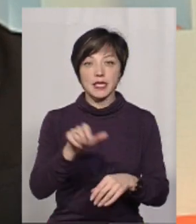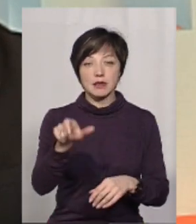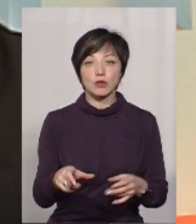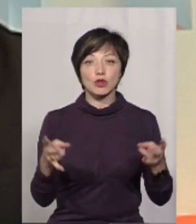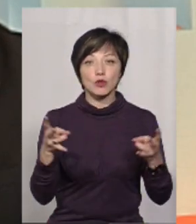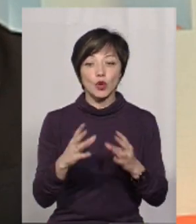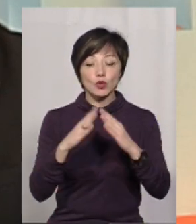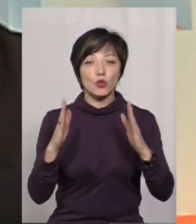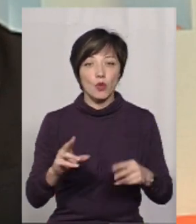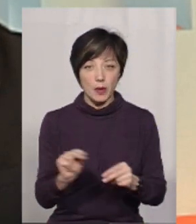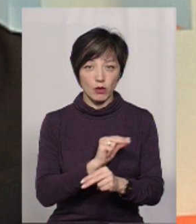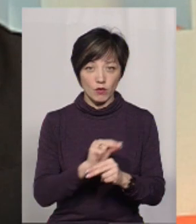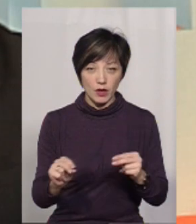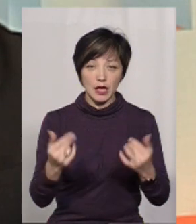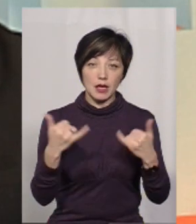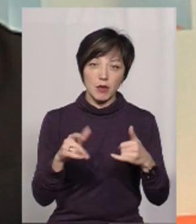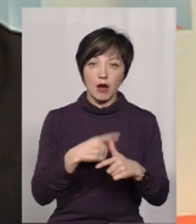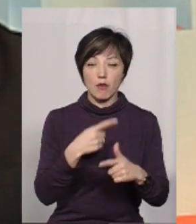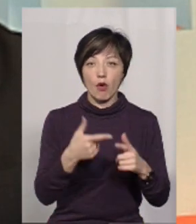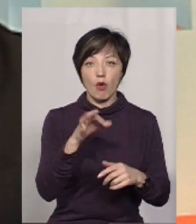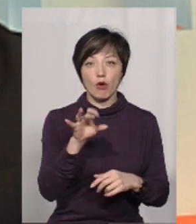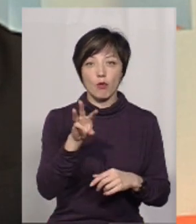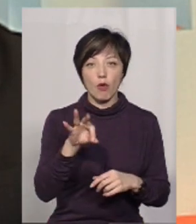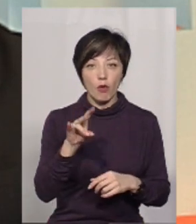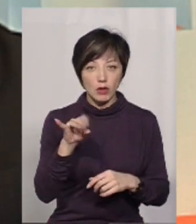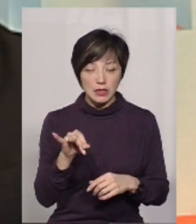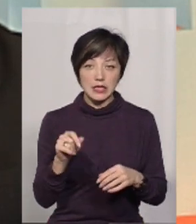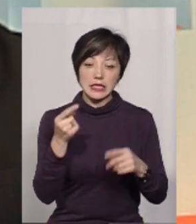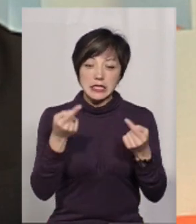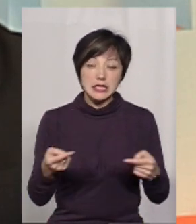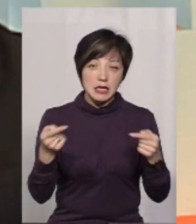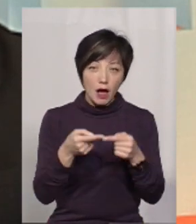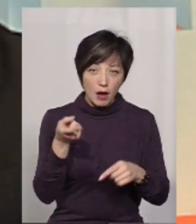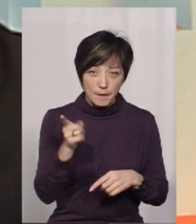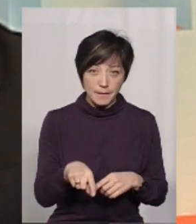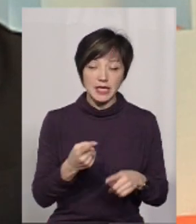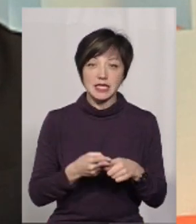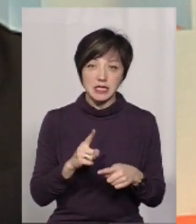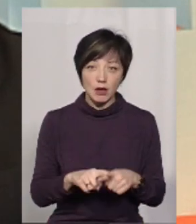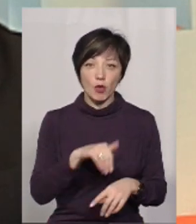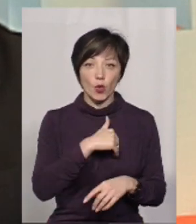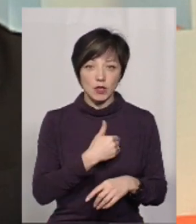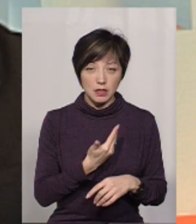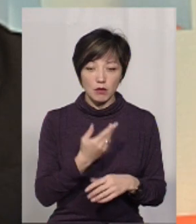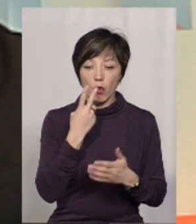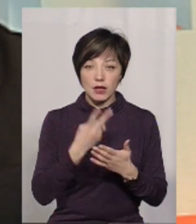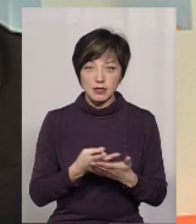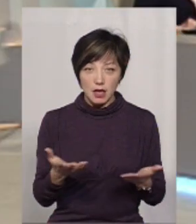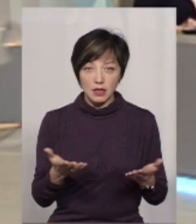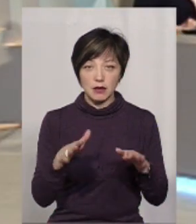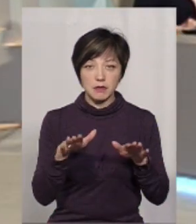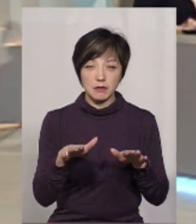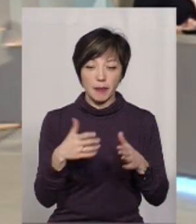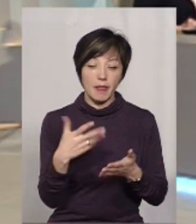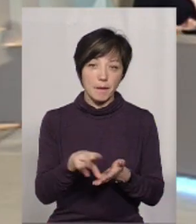потребує амбулаторного лікування, хімію або гормонотерапії. І саме це ми хотіли показати